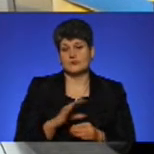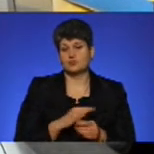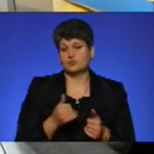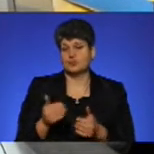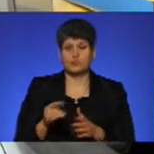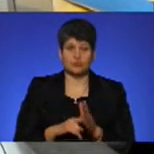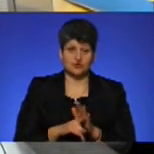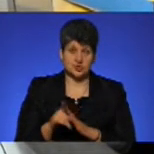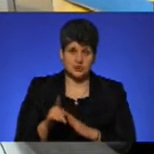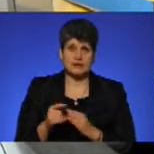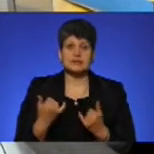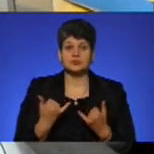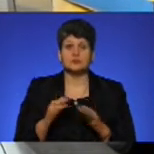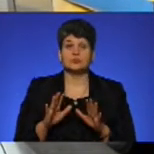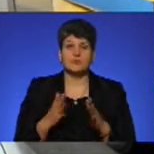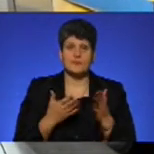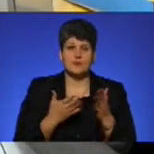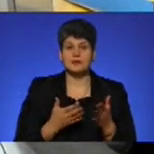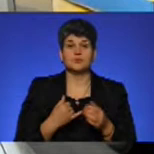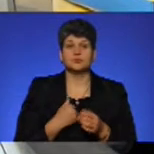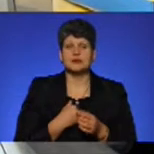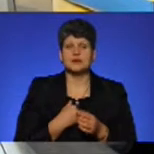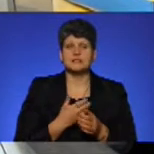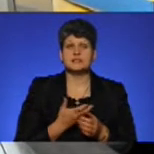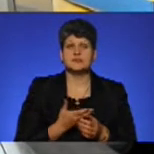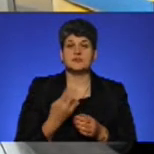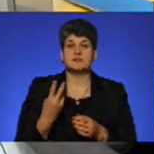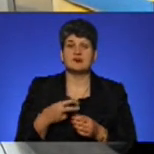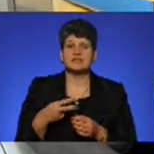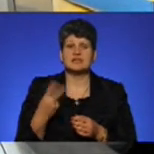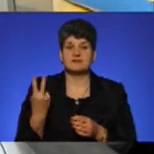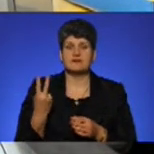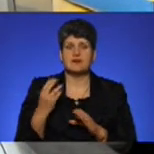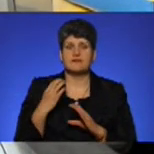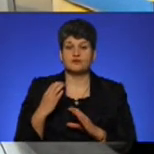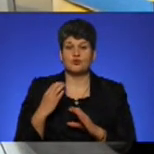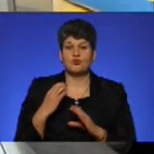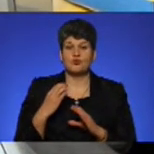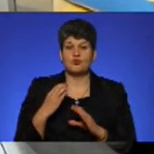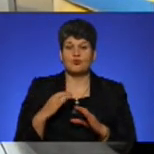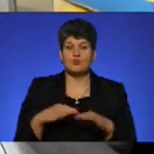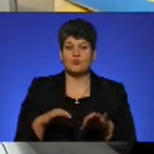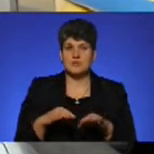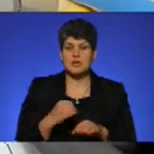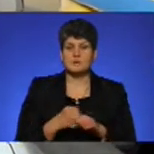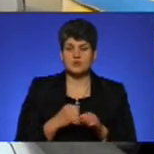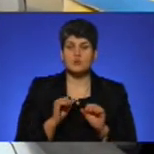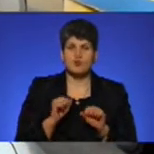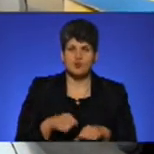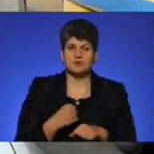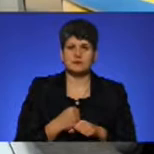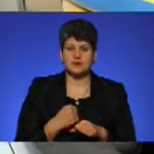почали, на даний момент в нас 22 автомобіля працює, може працювати,